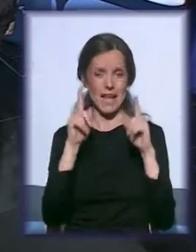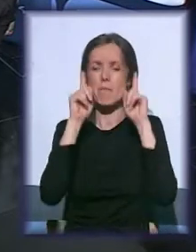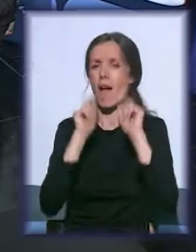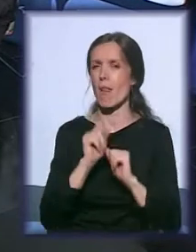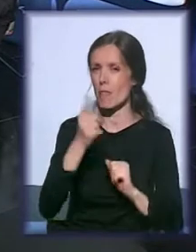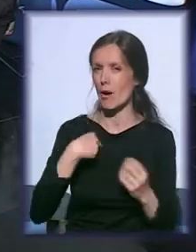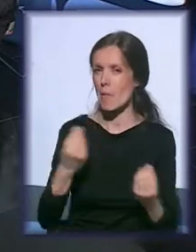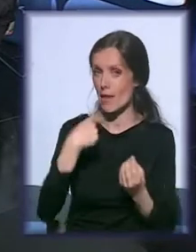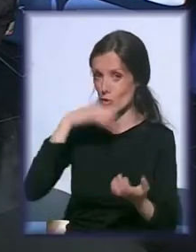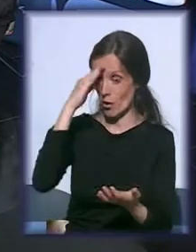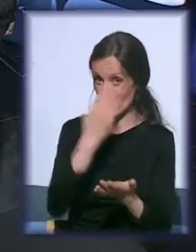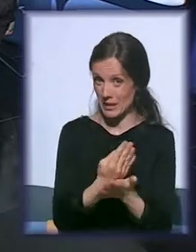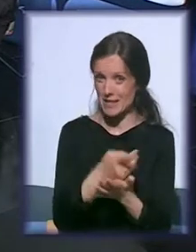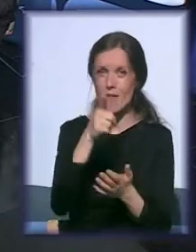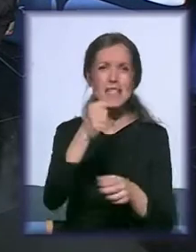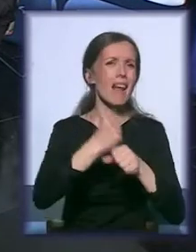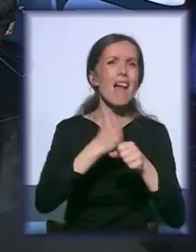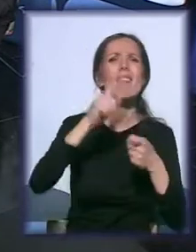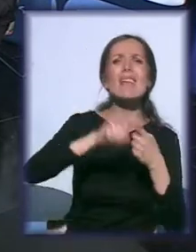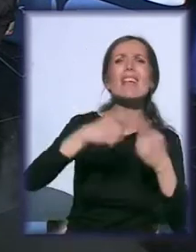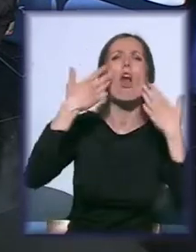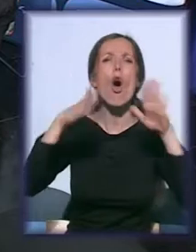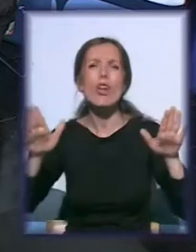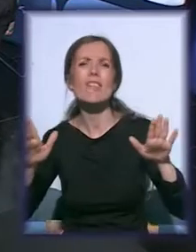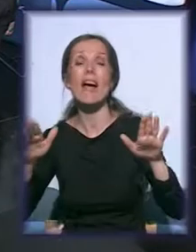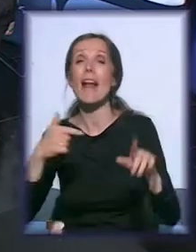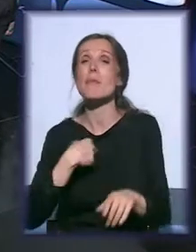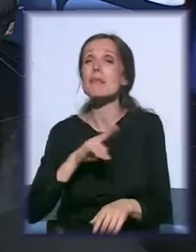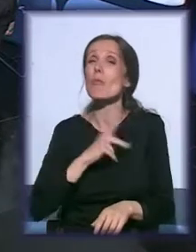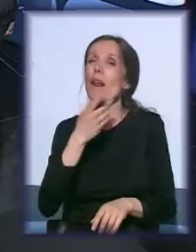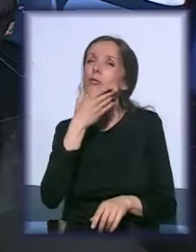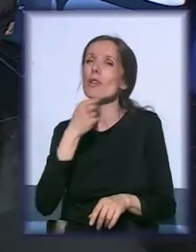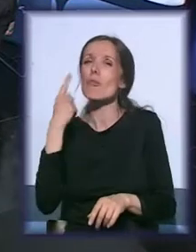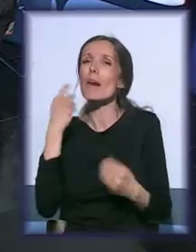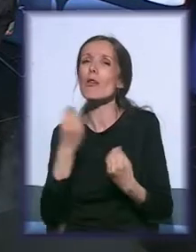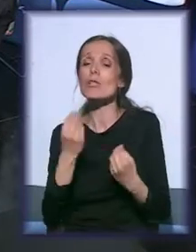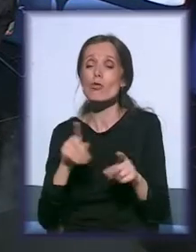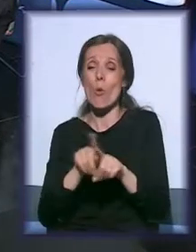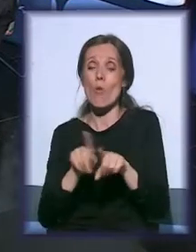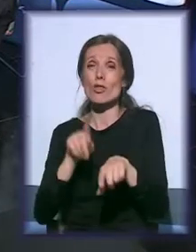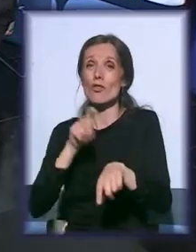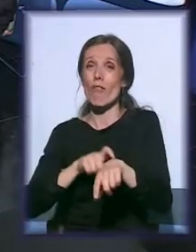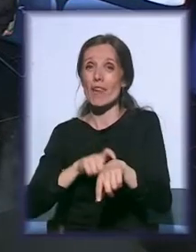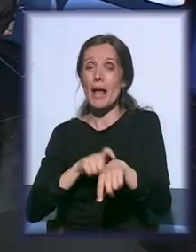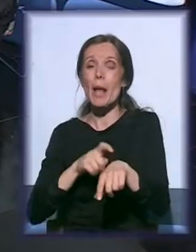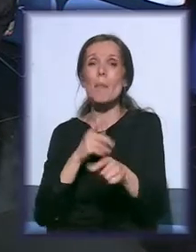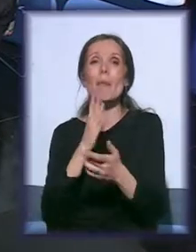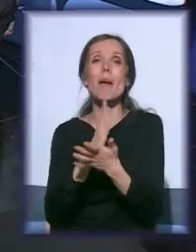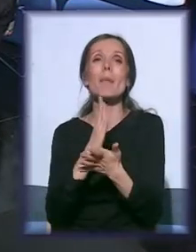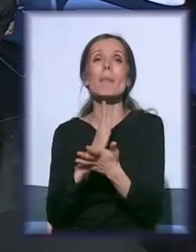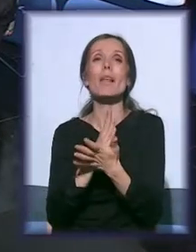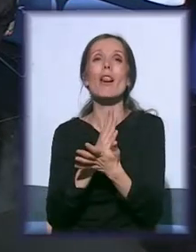nešto da vam priznam. Dok ste se vi bavili otvaranjem, mi smo imali još jednu predivnu priliku, pošto je u istom momentu bilo i,